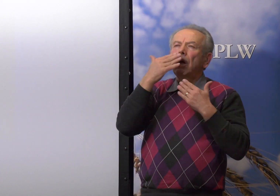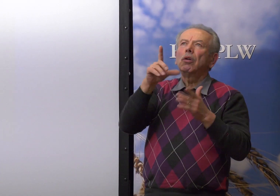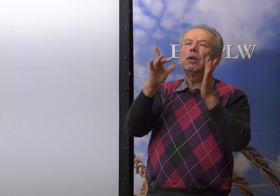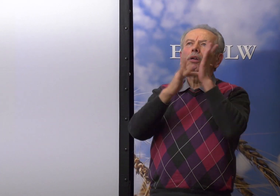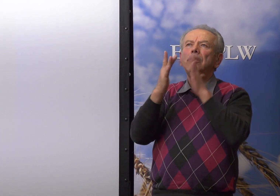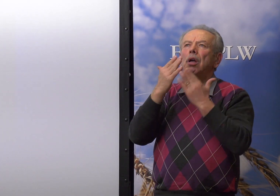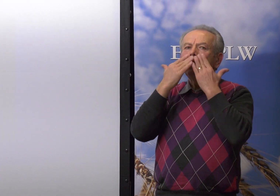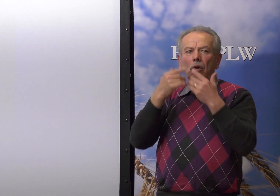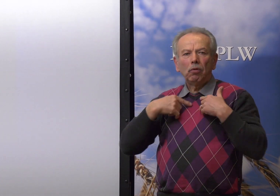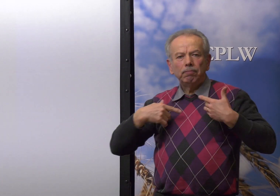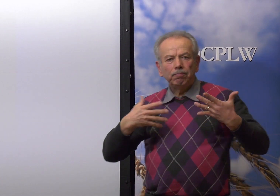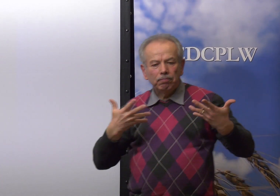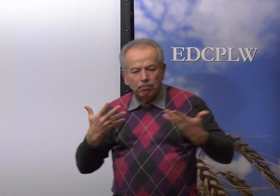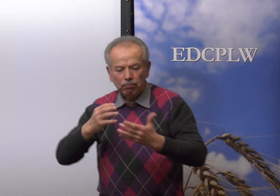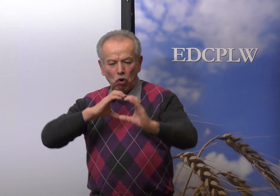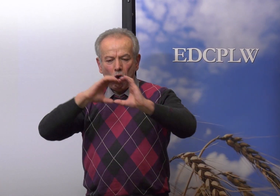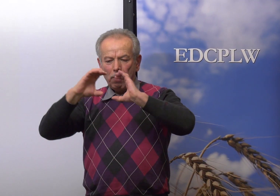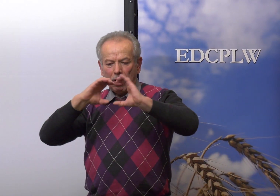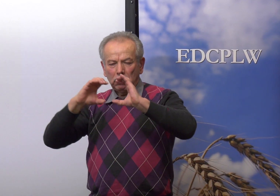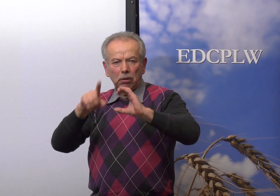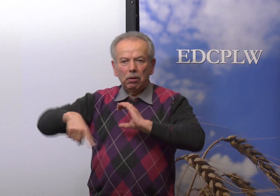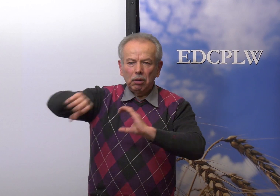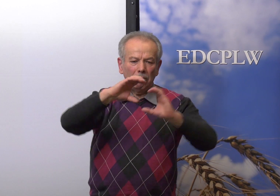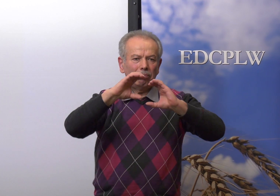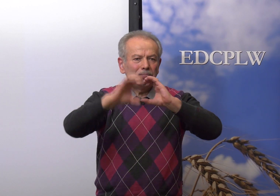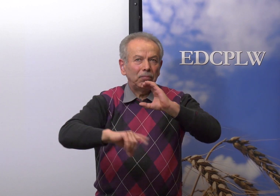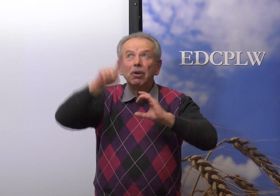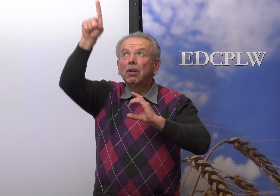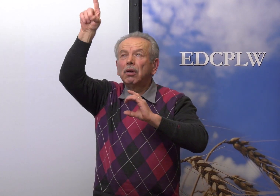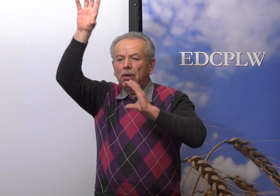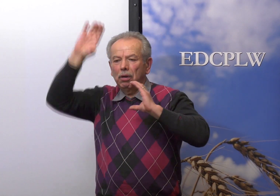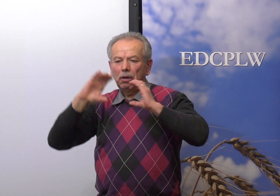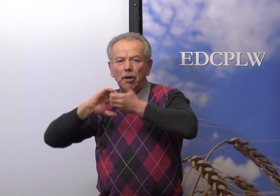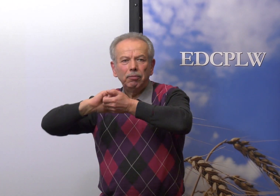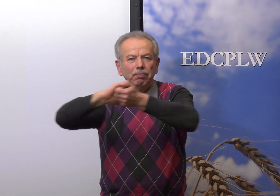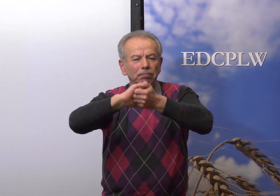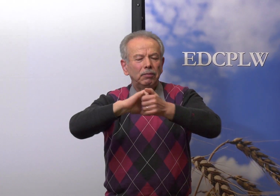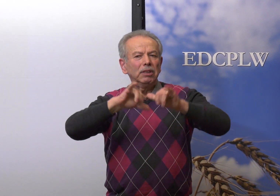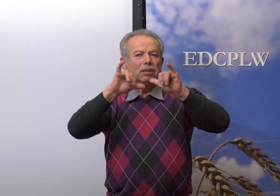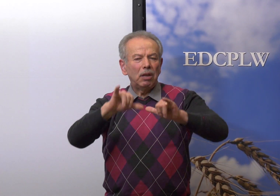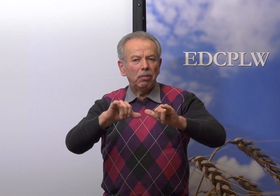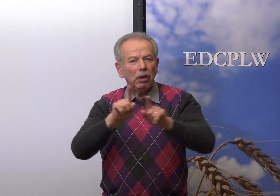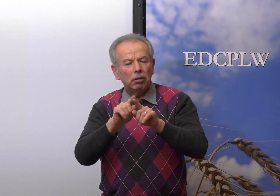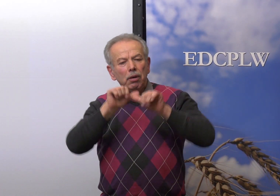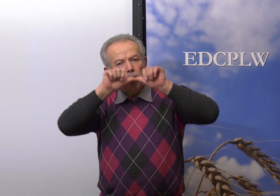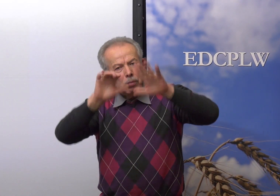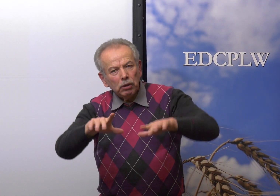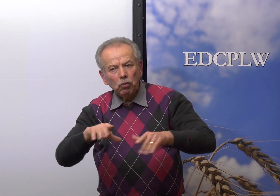Közösen az Úrra figyelve hálát adunk neki. Vele tudunk egységben lenni.